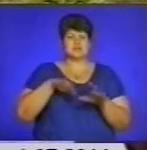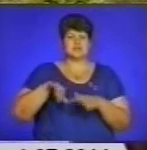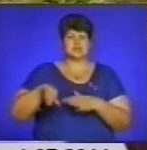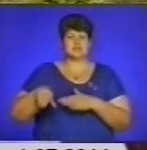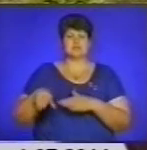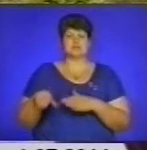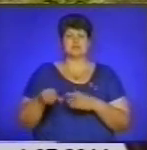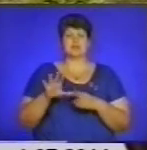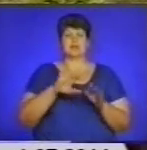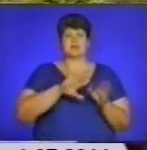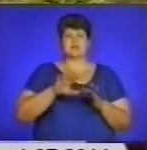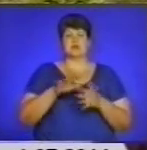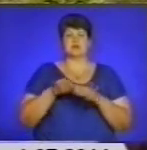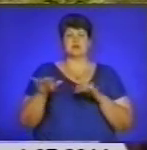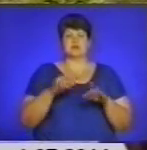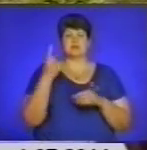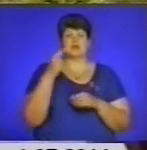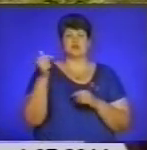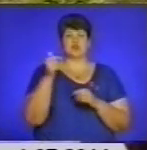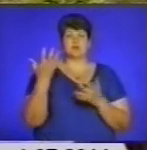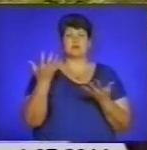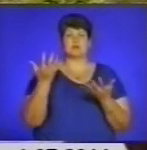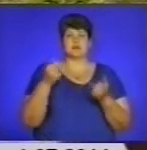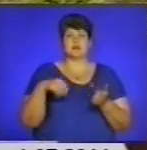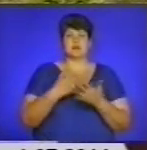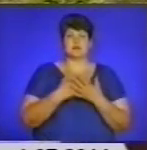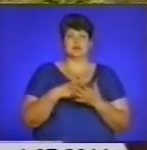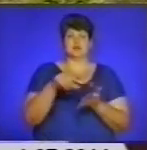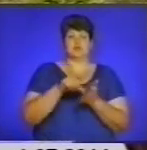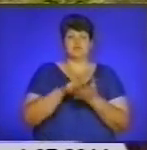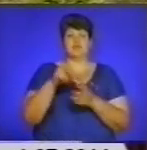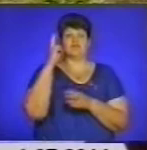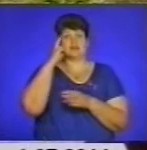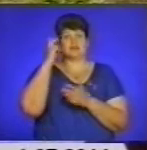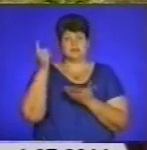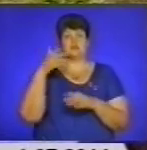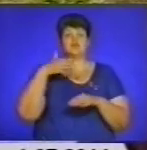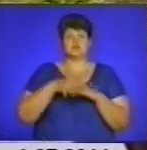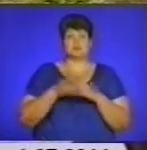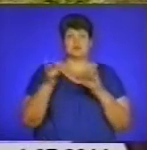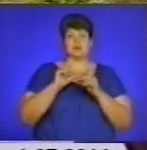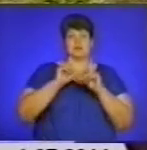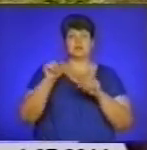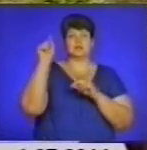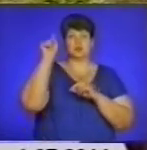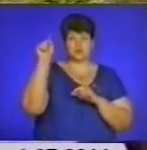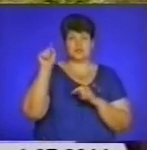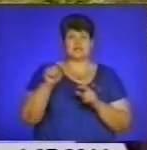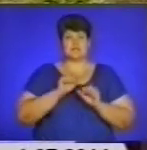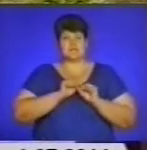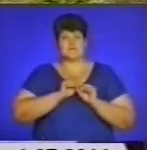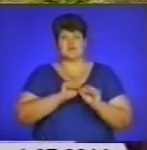сталися в ніч на 1 грудня, ми активно брали участь і в Києві. Ми зрозуміли, що нам потрібно їхати туди і відстоювати